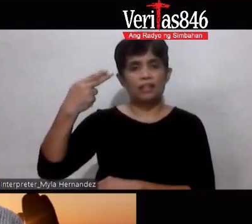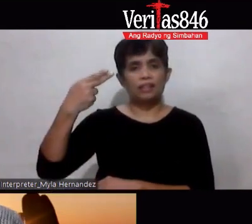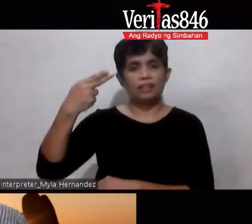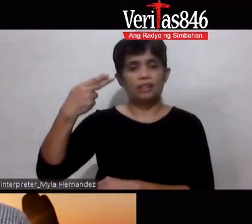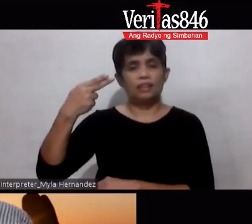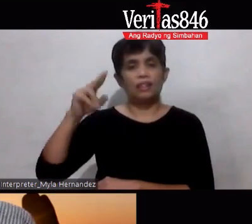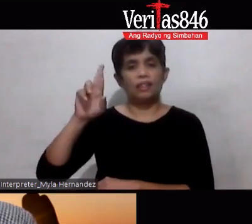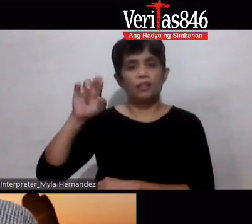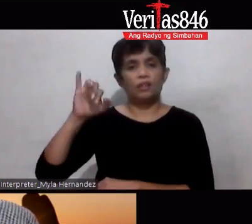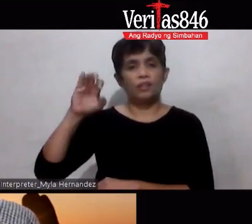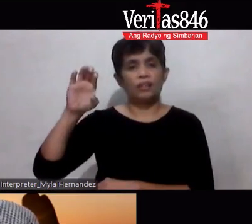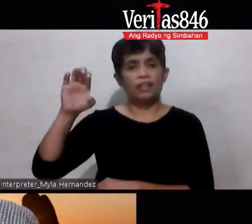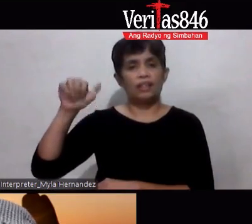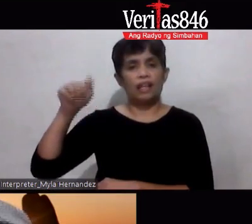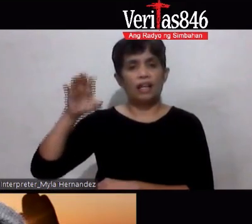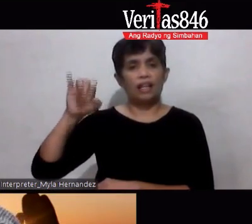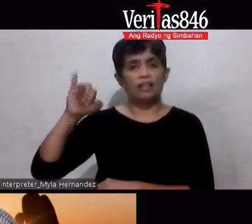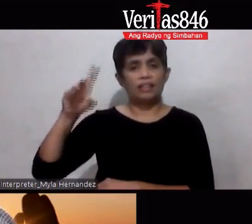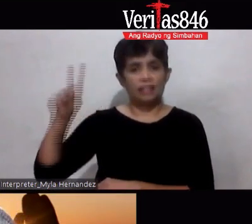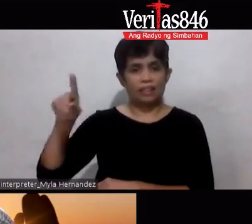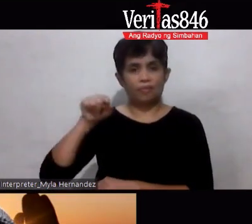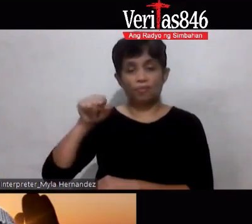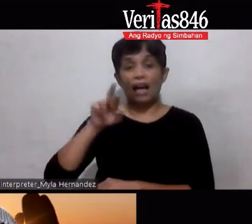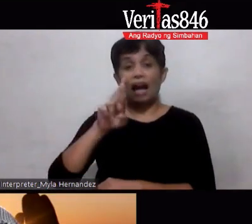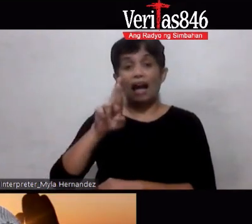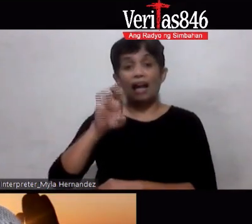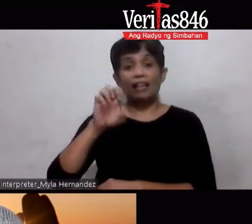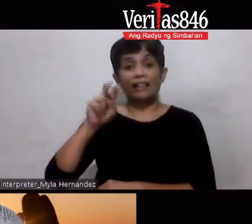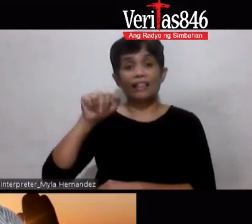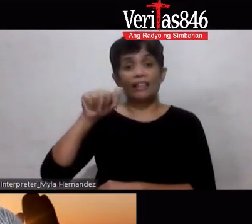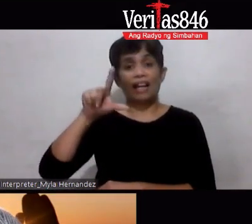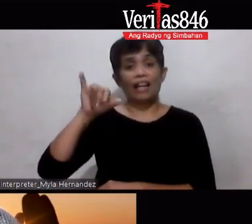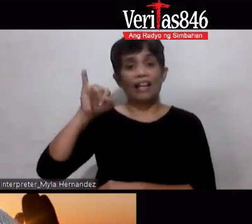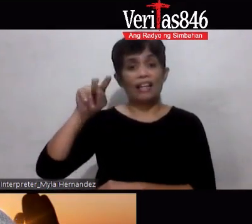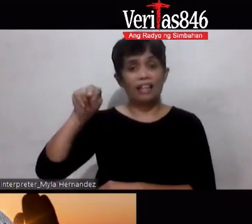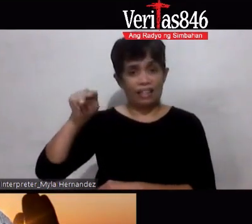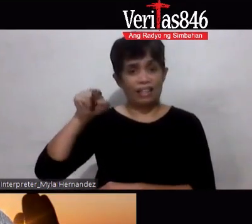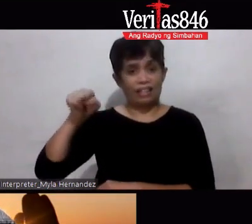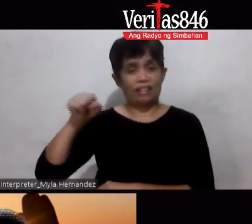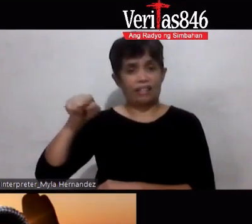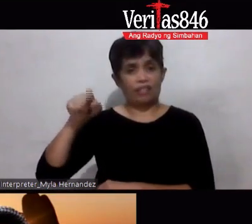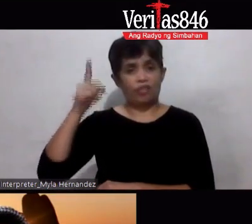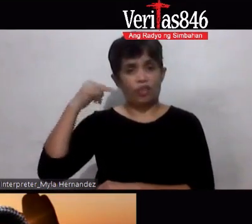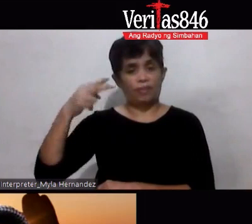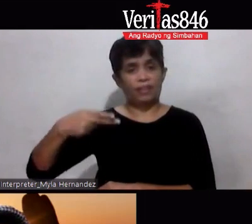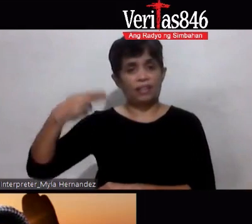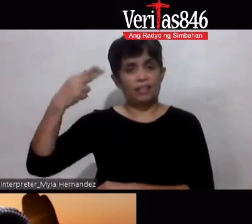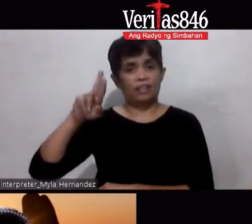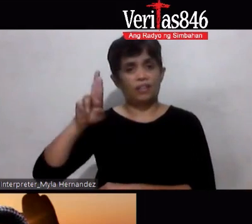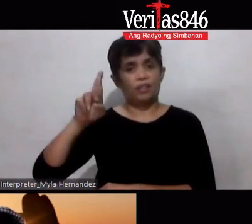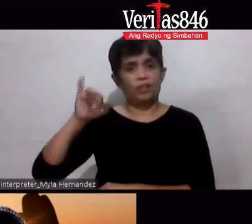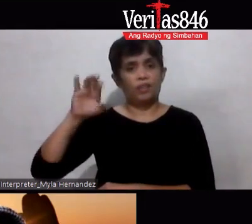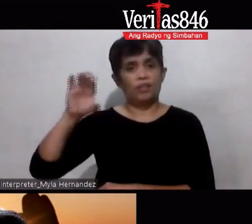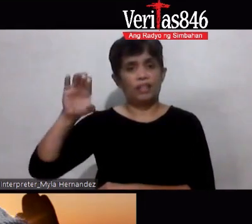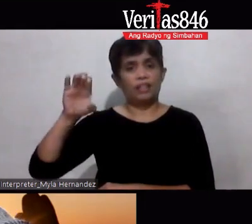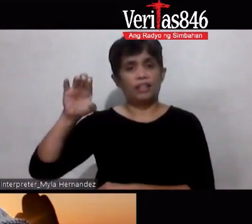renaline renaline renaline renaline talagang renaline okay maniwala po kayo